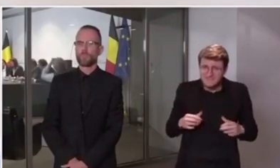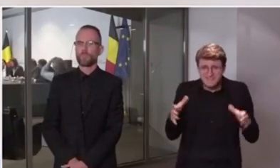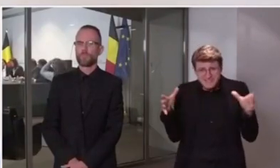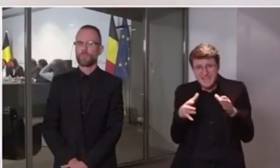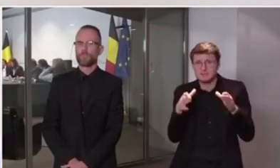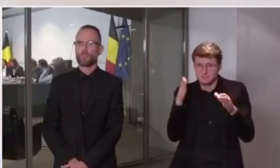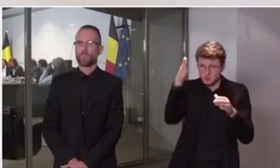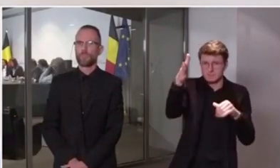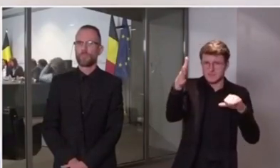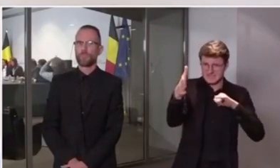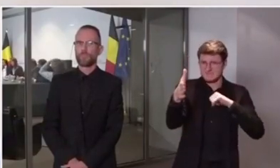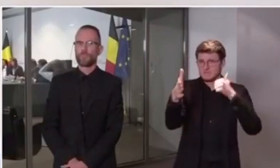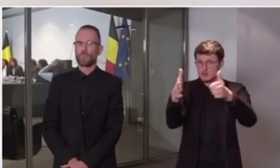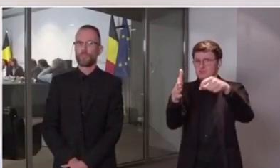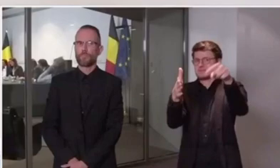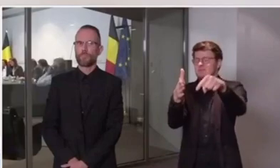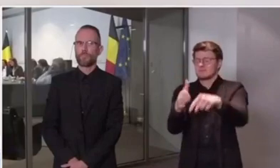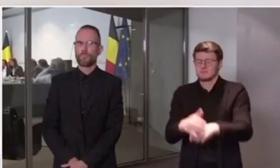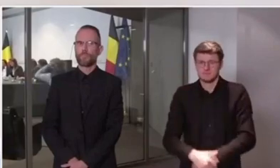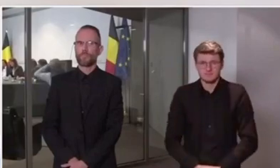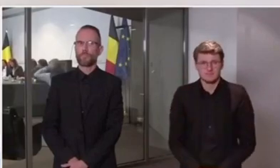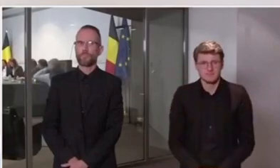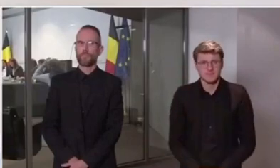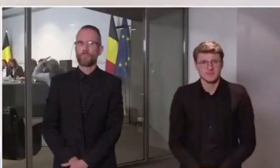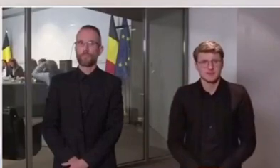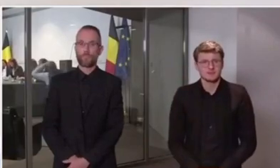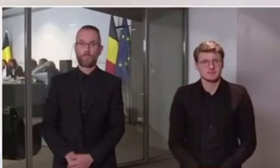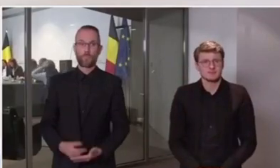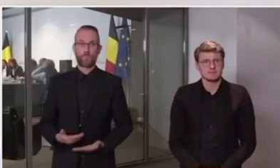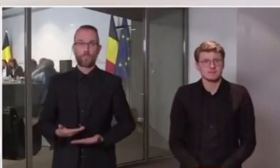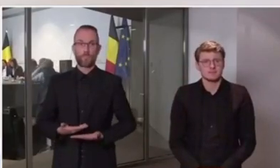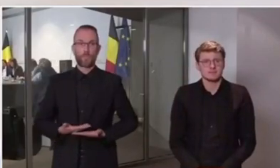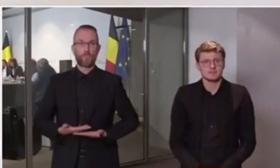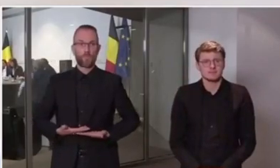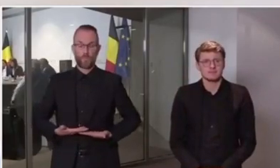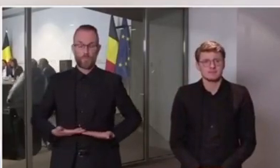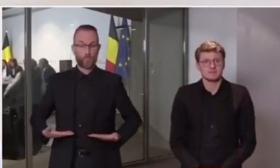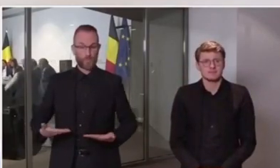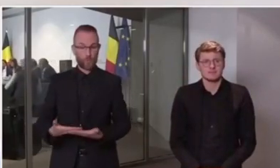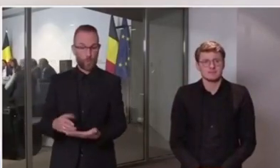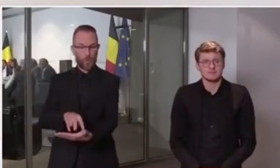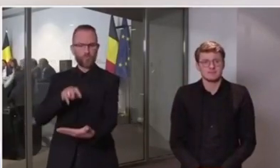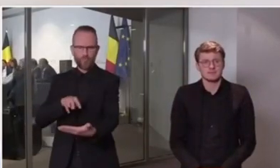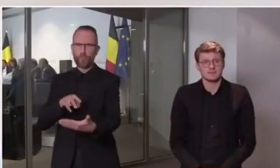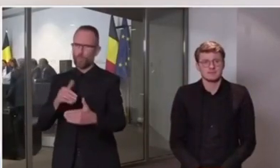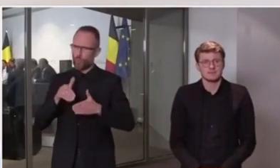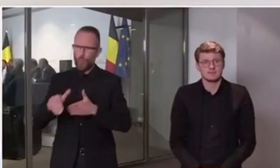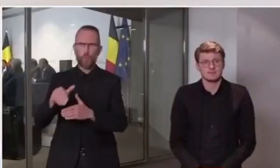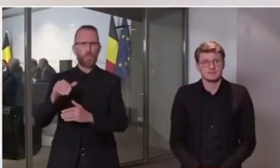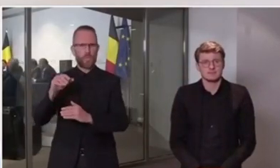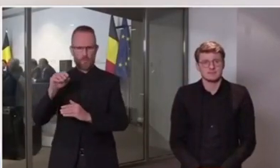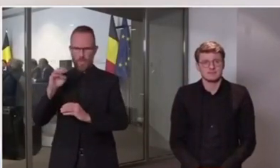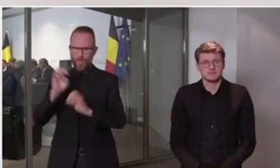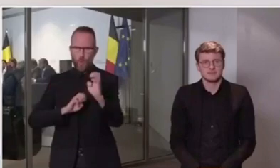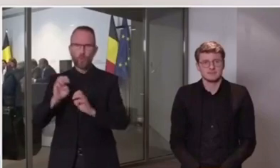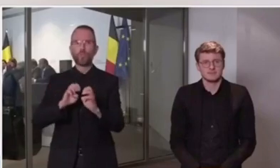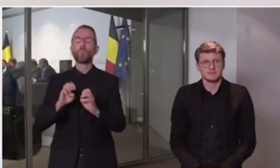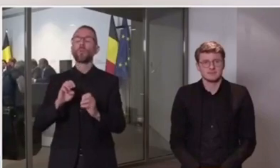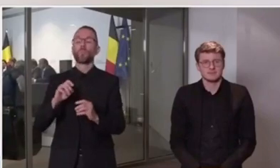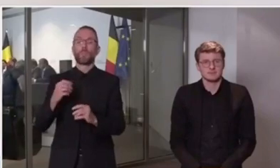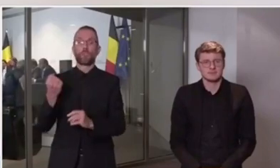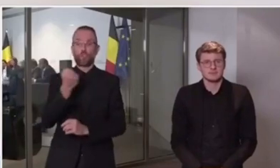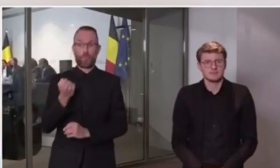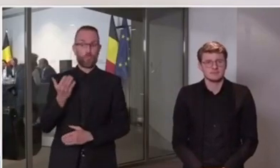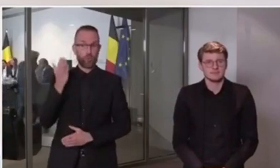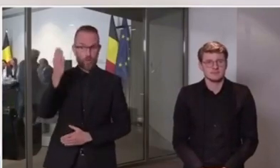évaluée à chaque instant. La semaine prochaine, nous organiserons un nouveau Conseil national de sécurité qui aura pour objectif d'élaborer de